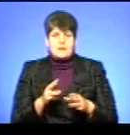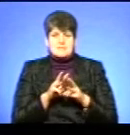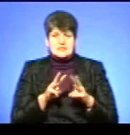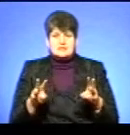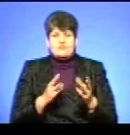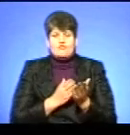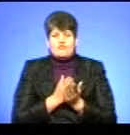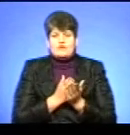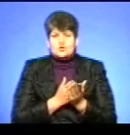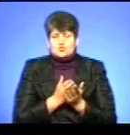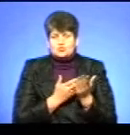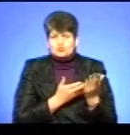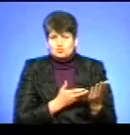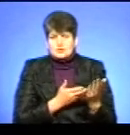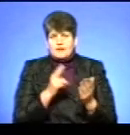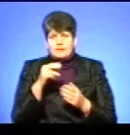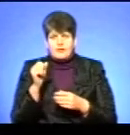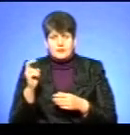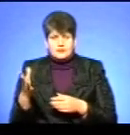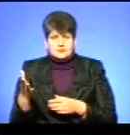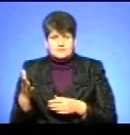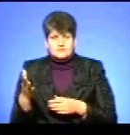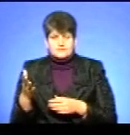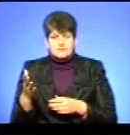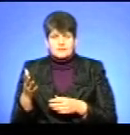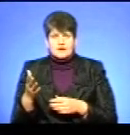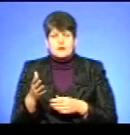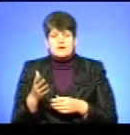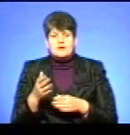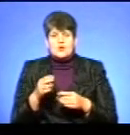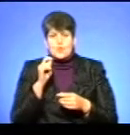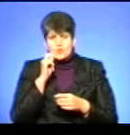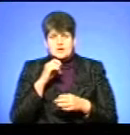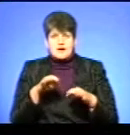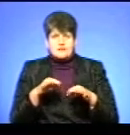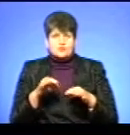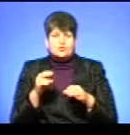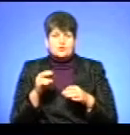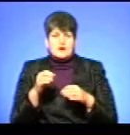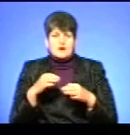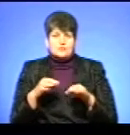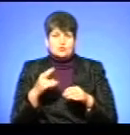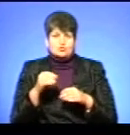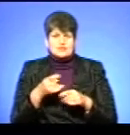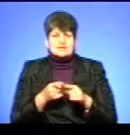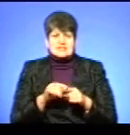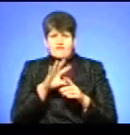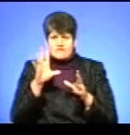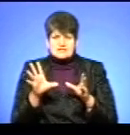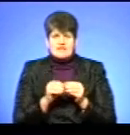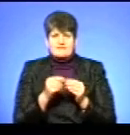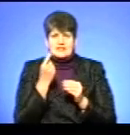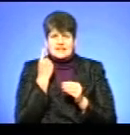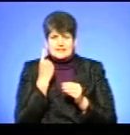інфраструктури, ДАК, автомобільні дороги України, Укравтодор – все це в єдиному державному казані.